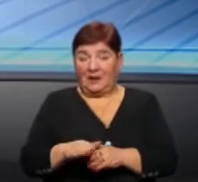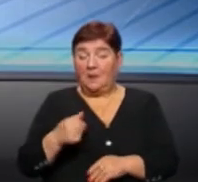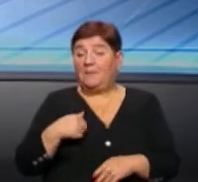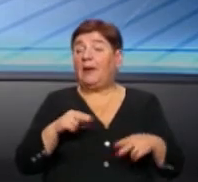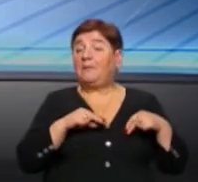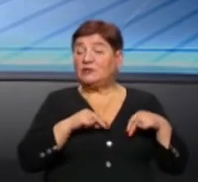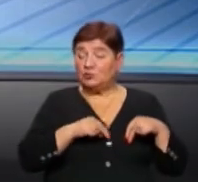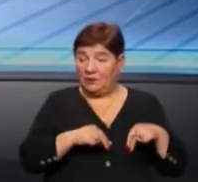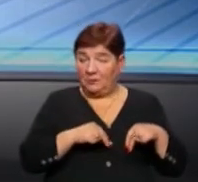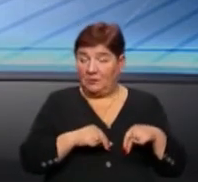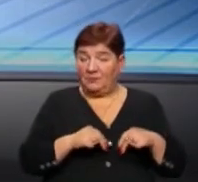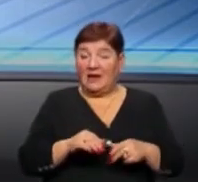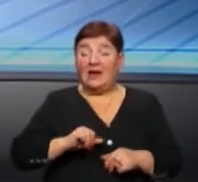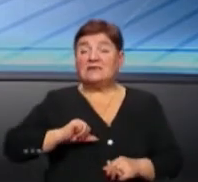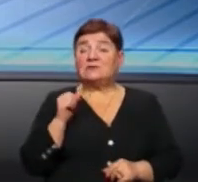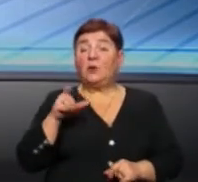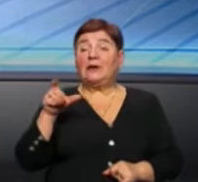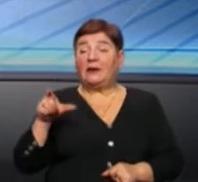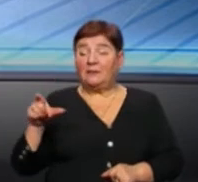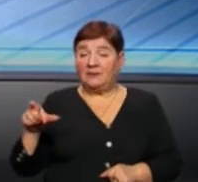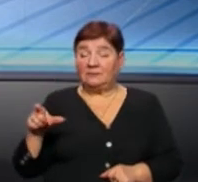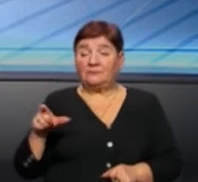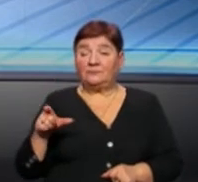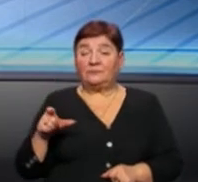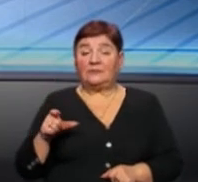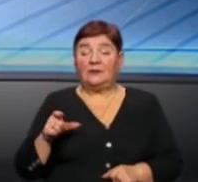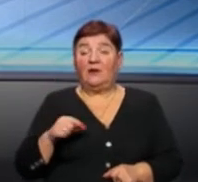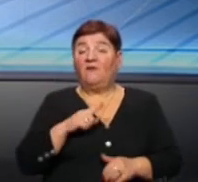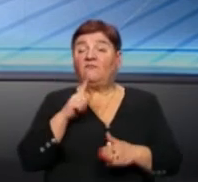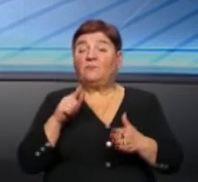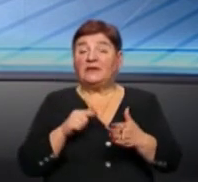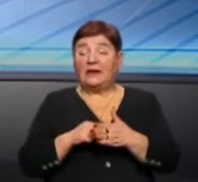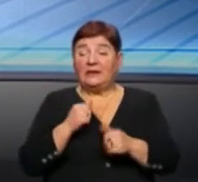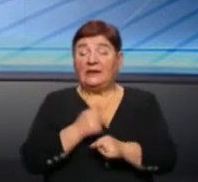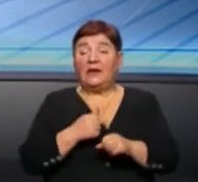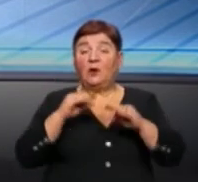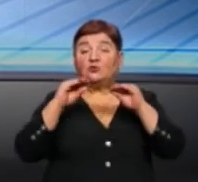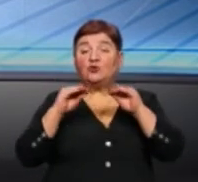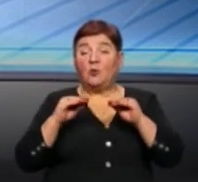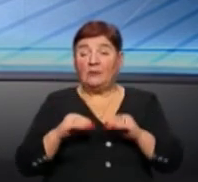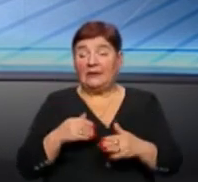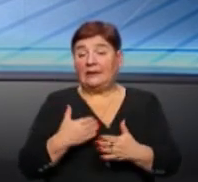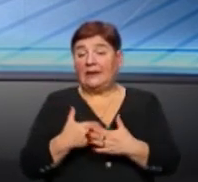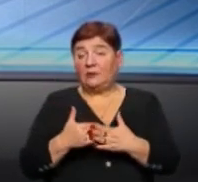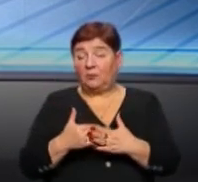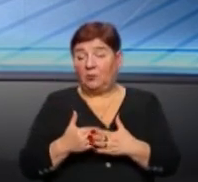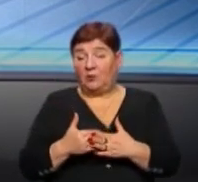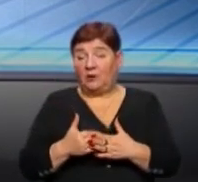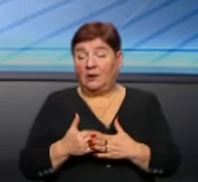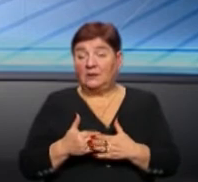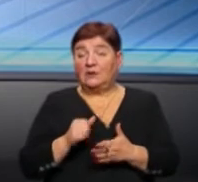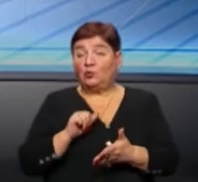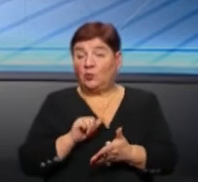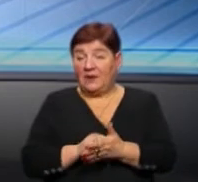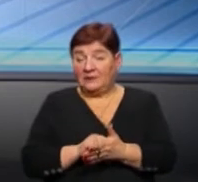працюємо з колегами в питанні розроблення даного меморандуму.